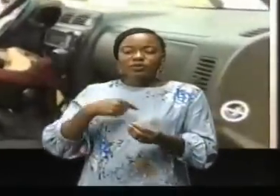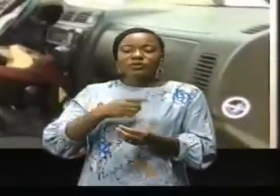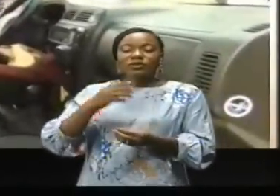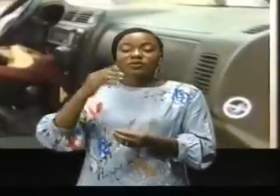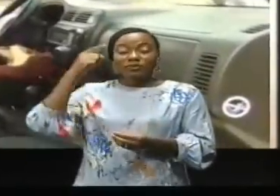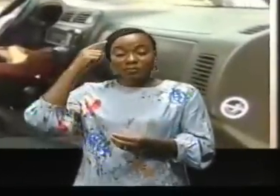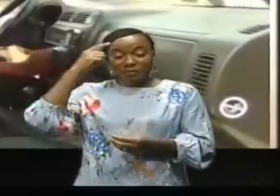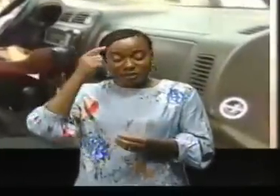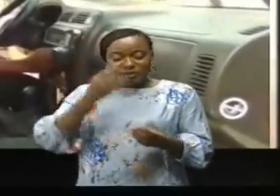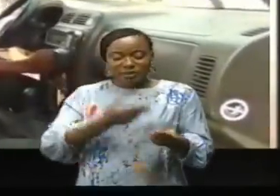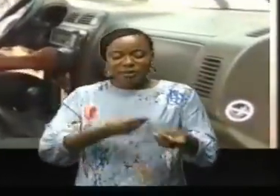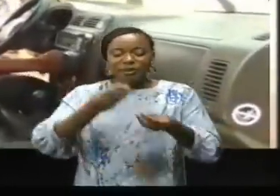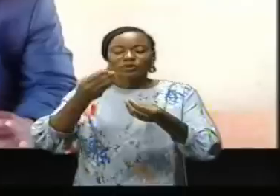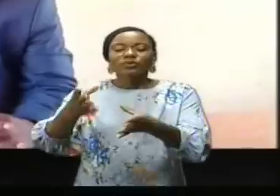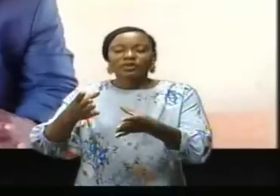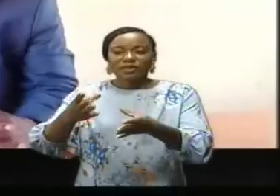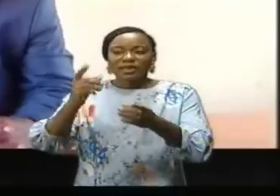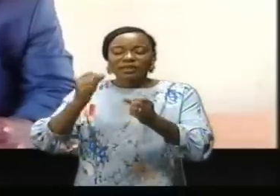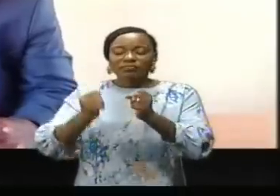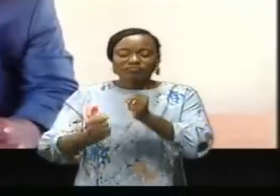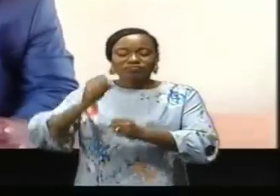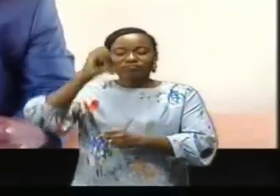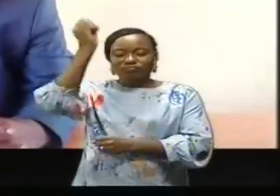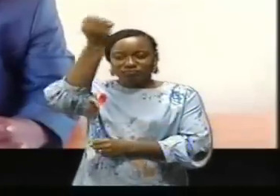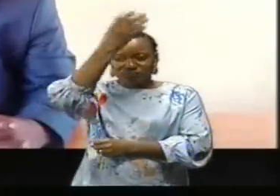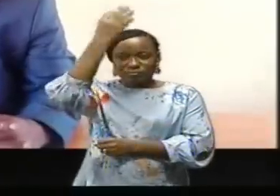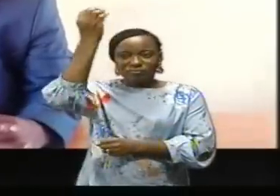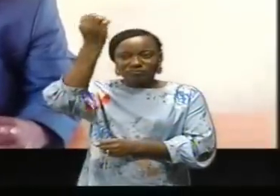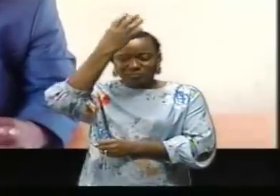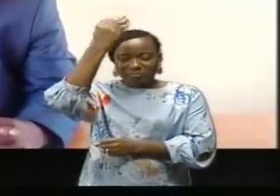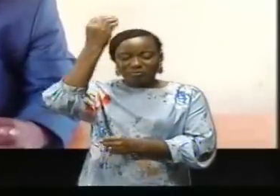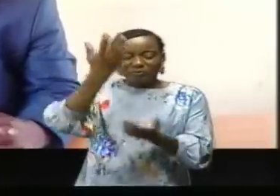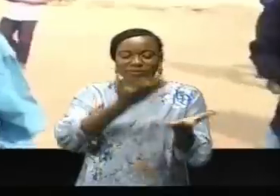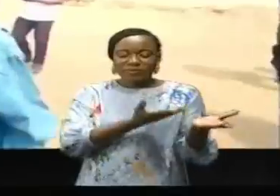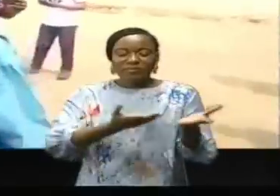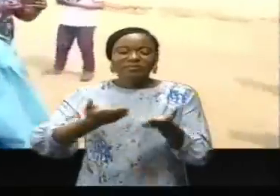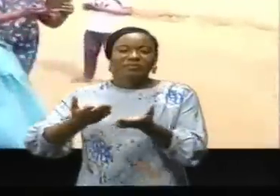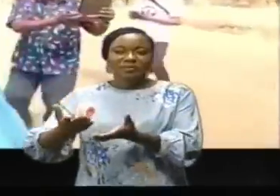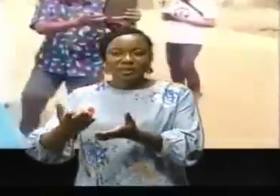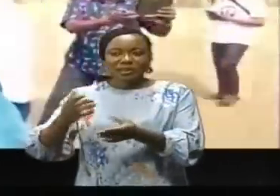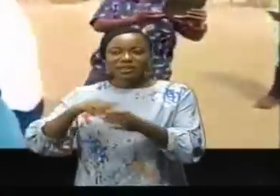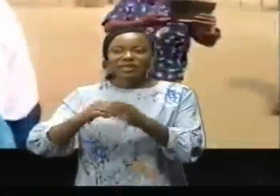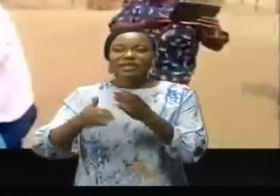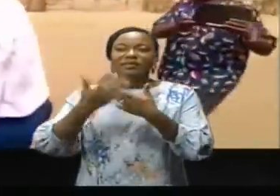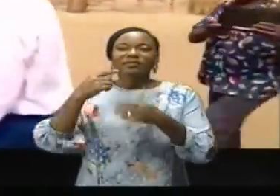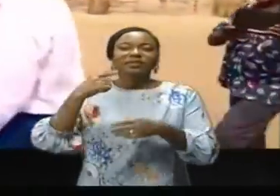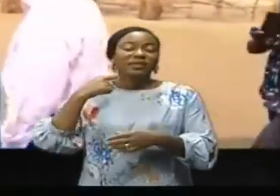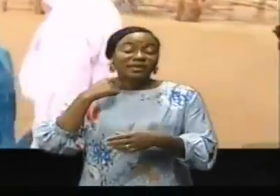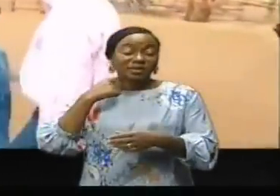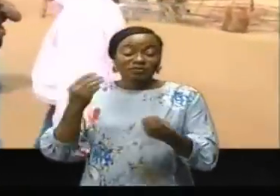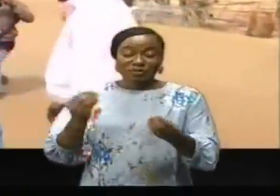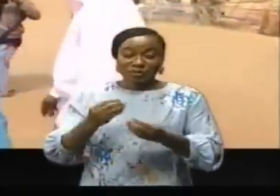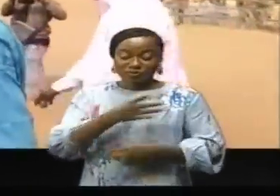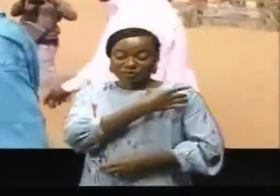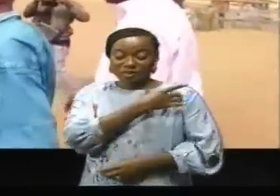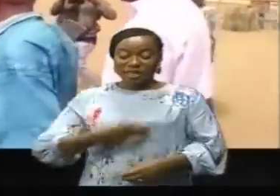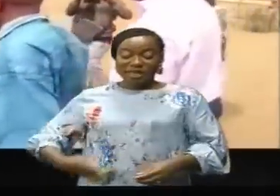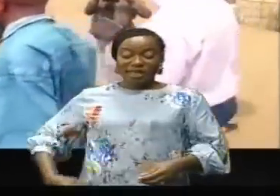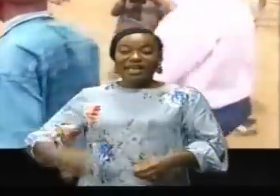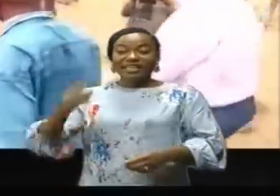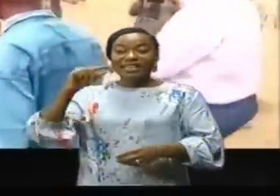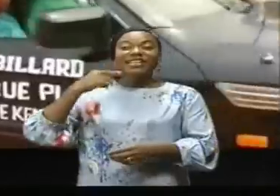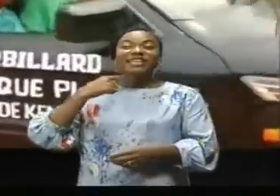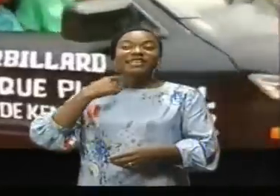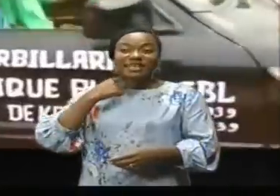à mettre un corbillard à disposition et ne pour plus faire la ville de Kengé. Par ailleurs, le maire de la ville de Kengé, Augustin Fouzi,